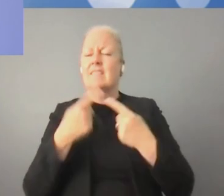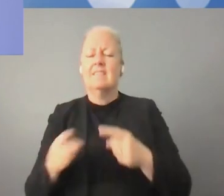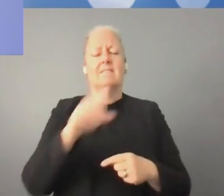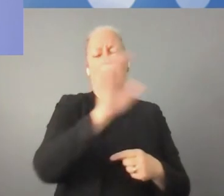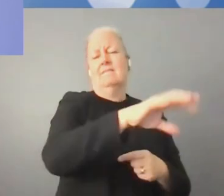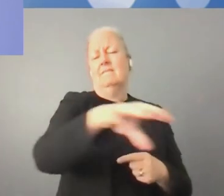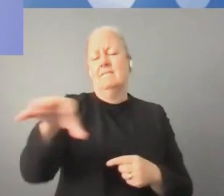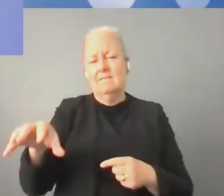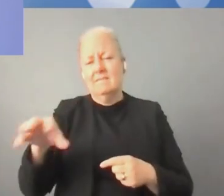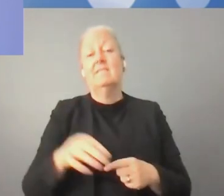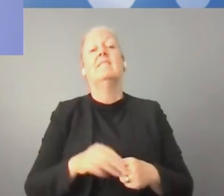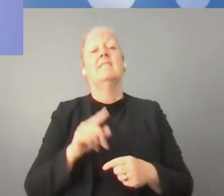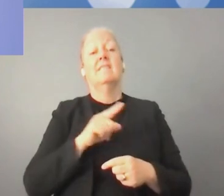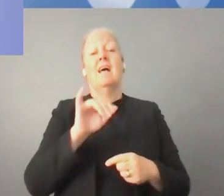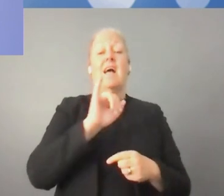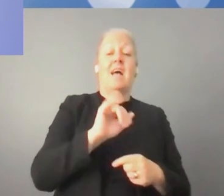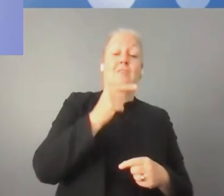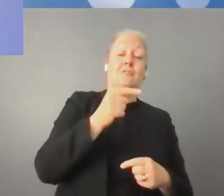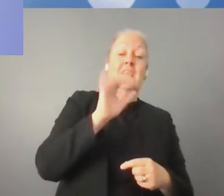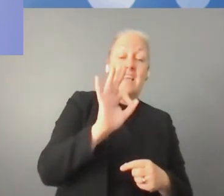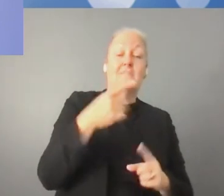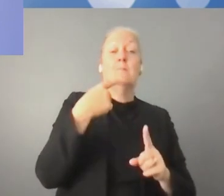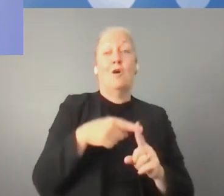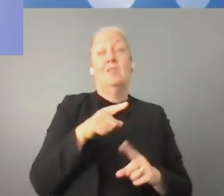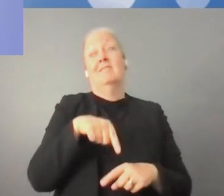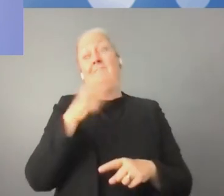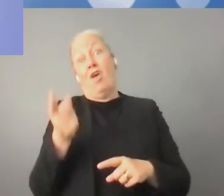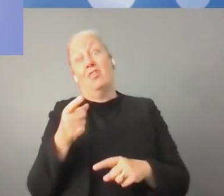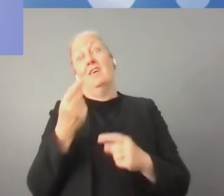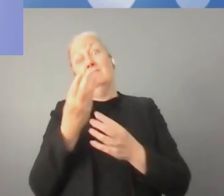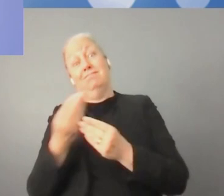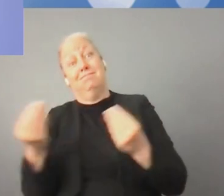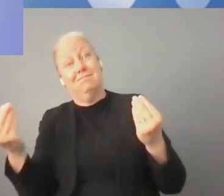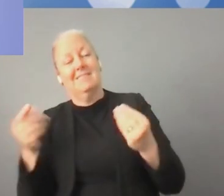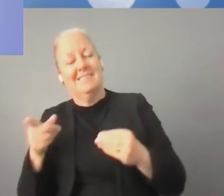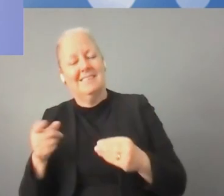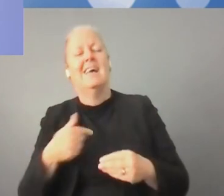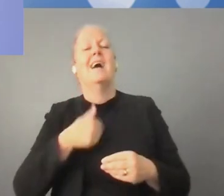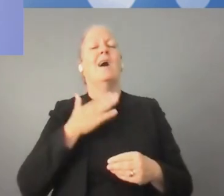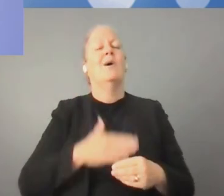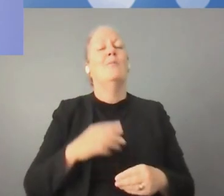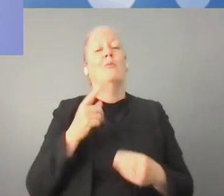التي دعا إليها الأمين العام. وهذا تم